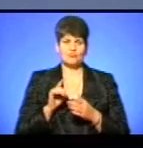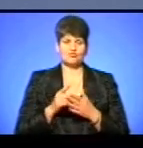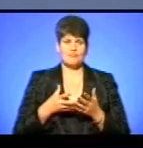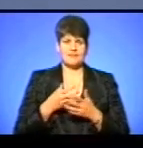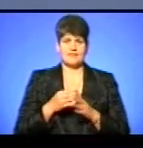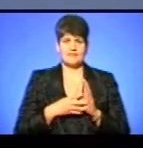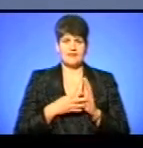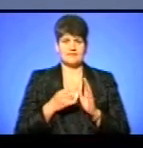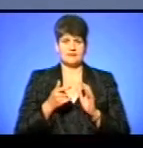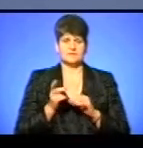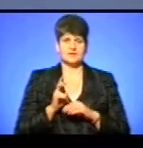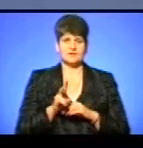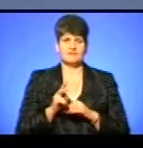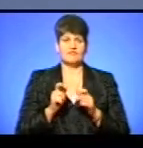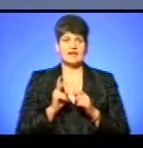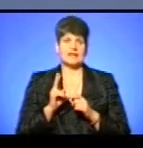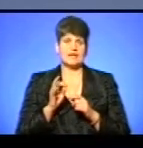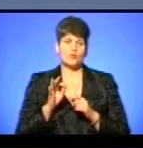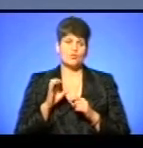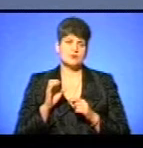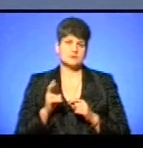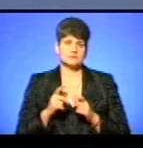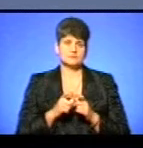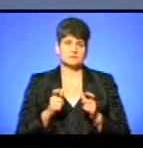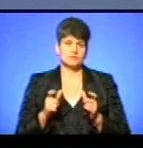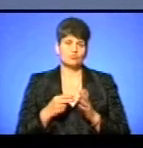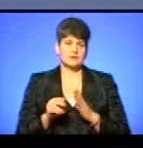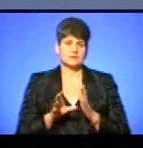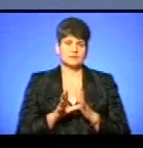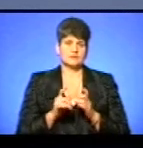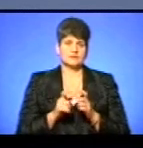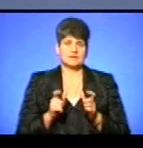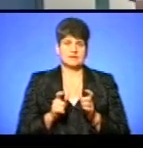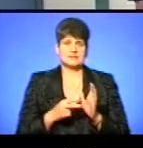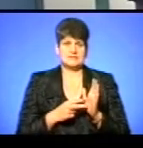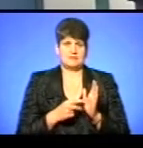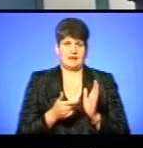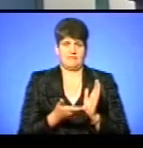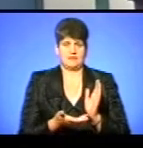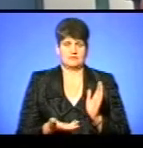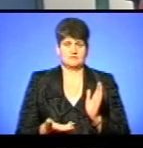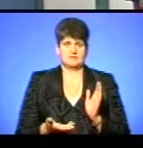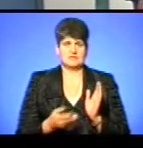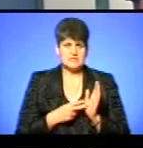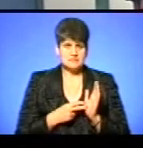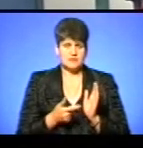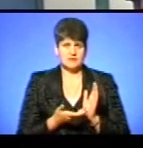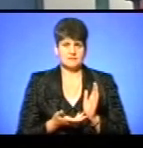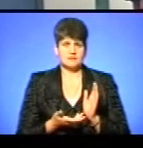гривень. Зайти в кіоск, де продаються ці електронні квитки, купити, поповнити і 7 гривень. І 7 гривень.